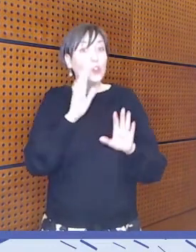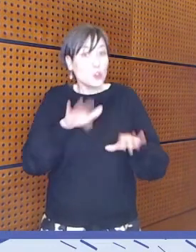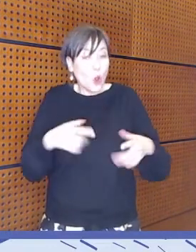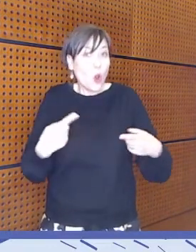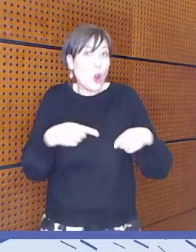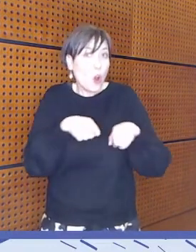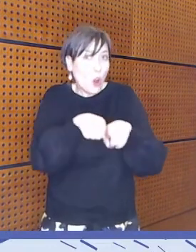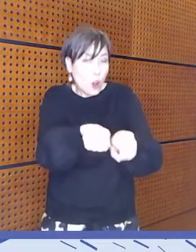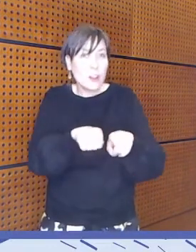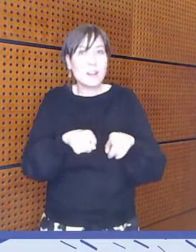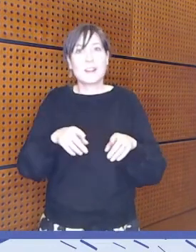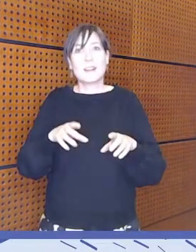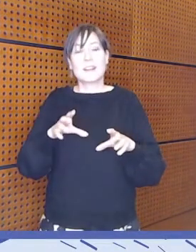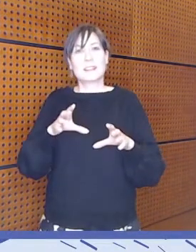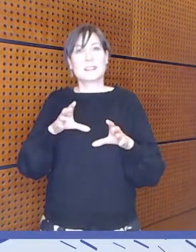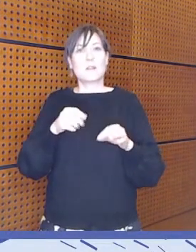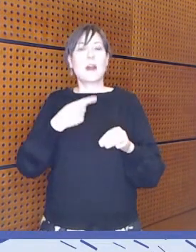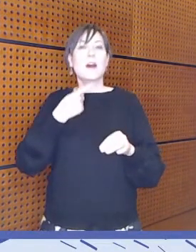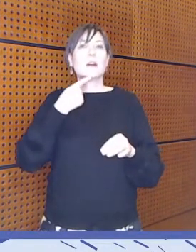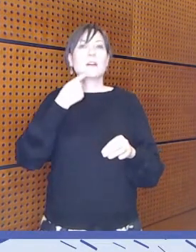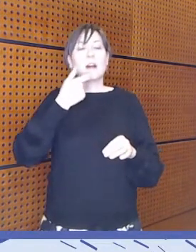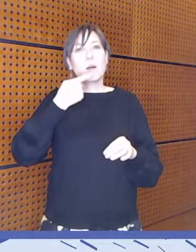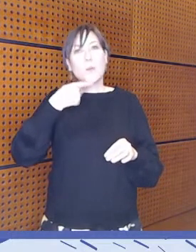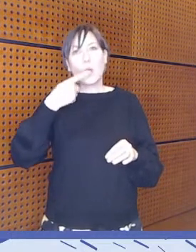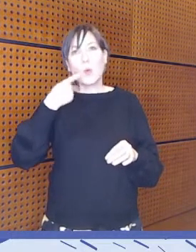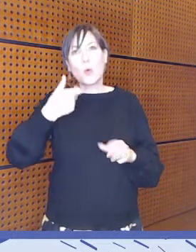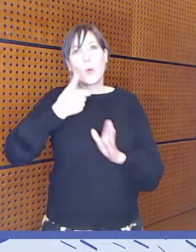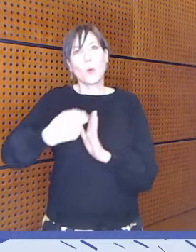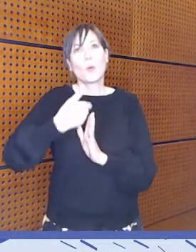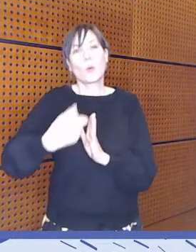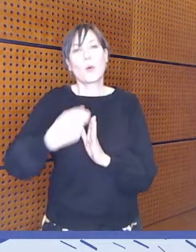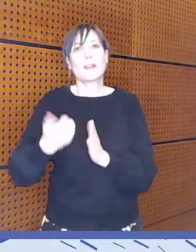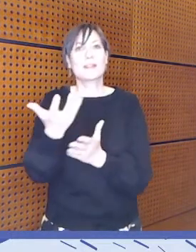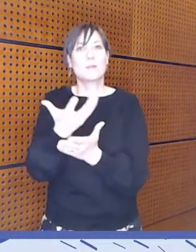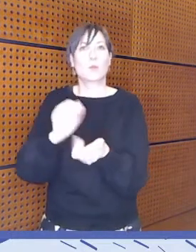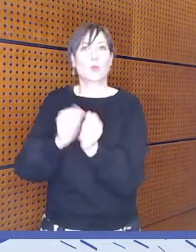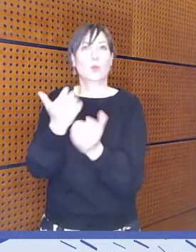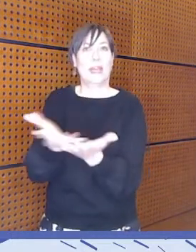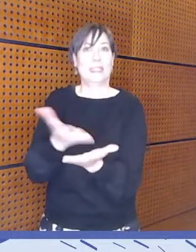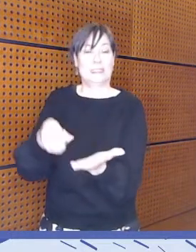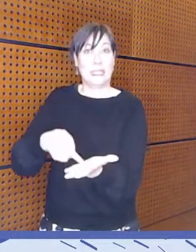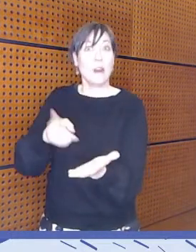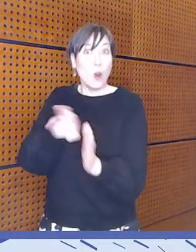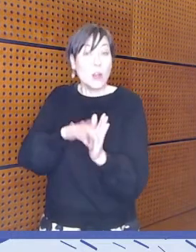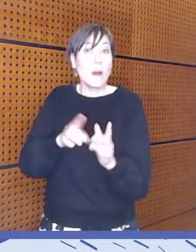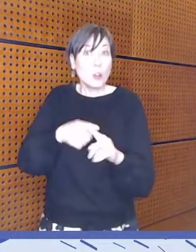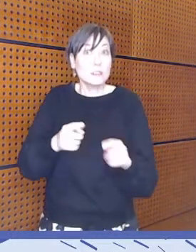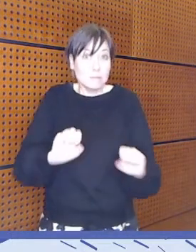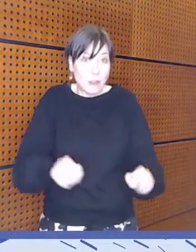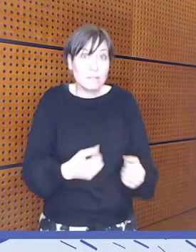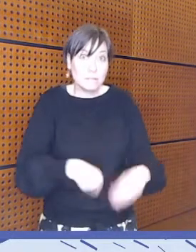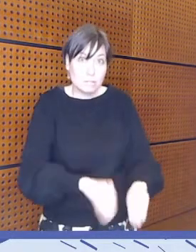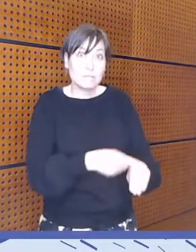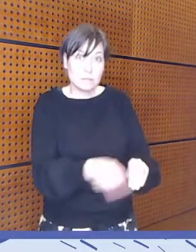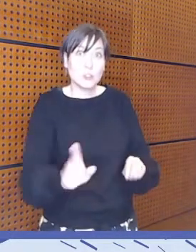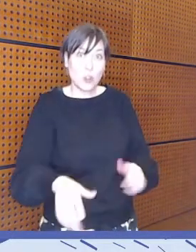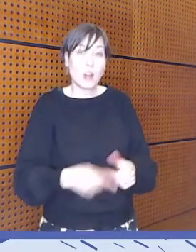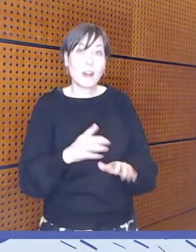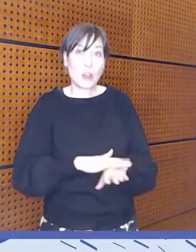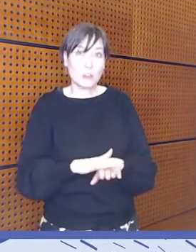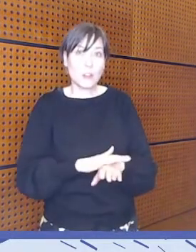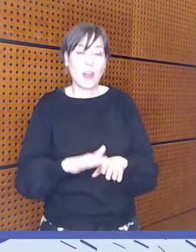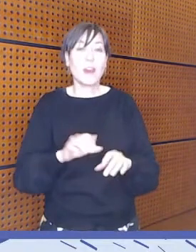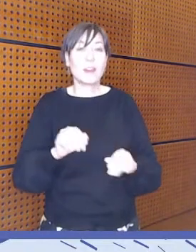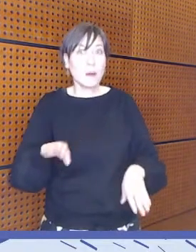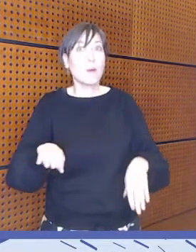sanelu tekstipuheeksi toiminnot ja henkilökunnan pitäisi osata myös niitä käyttää. Ja tavallaan silloin se tasavertaisuus